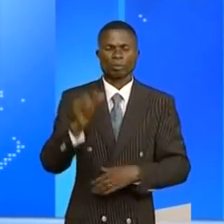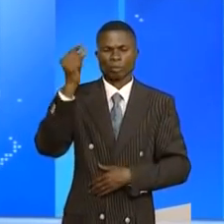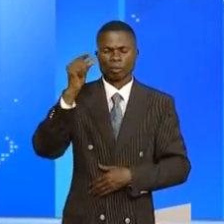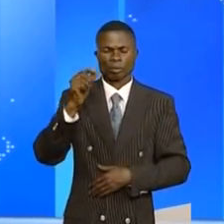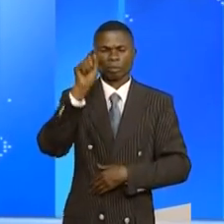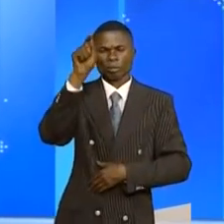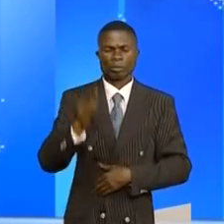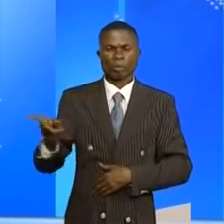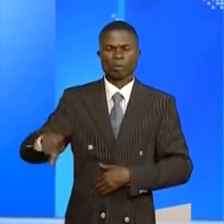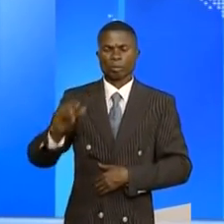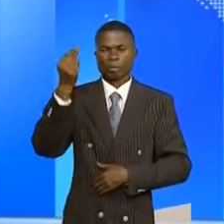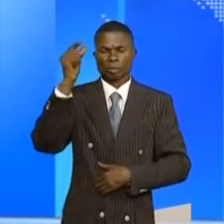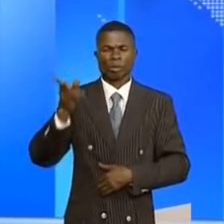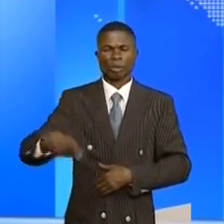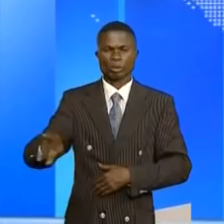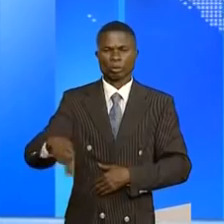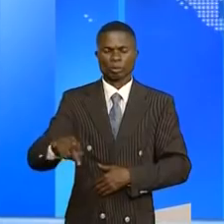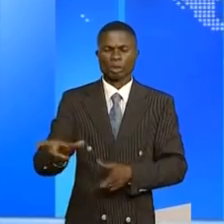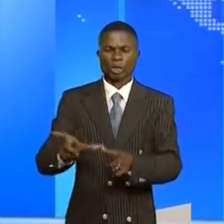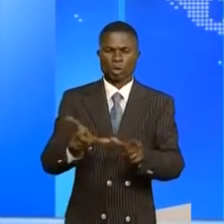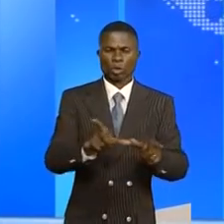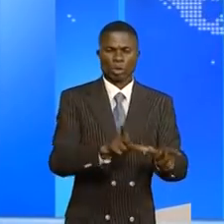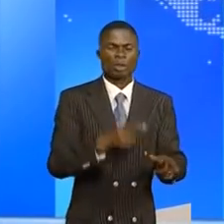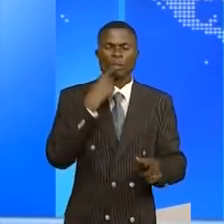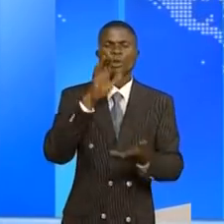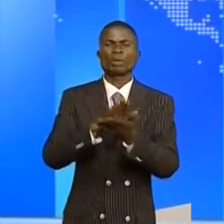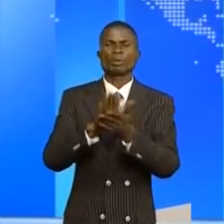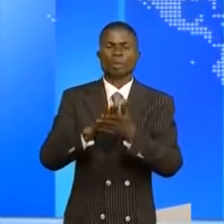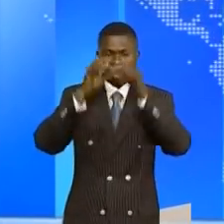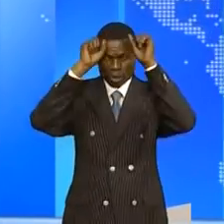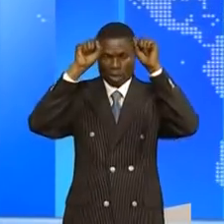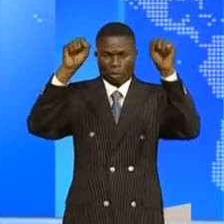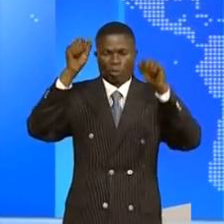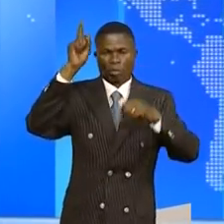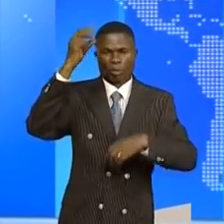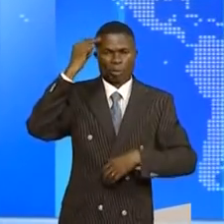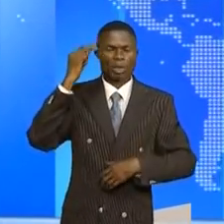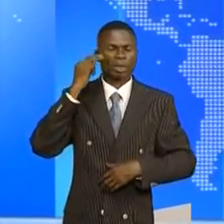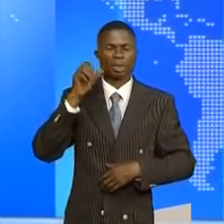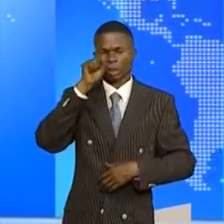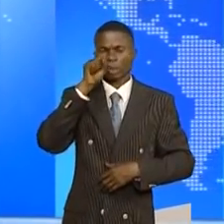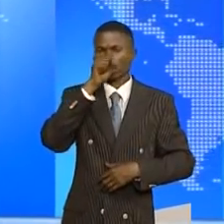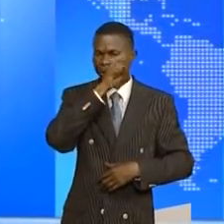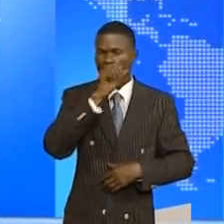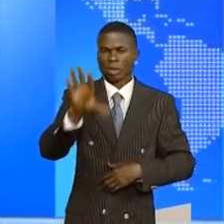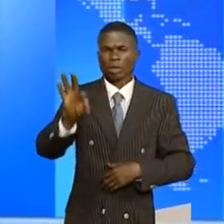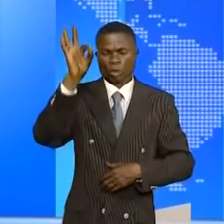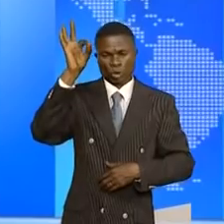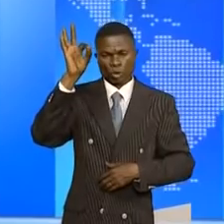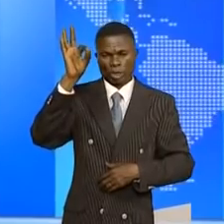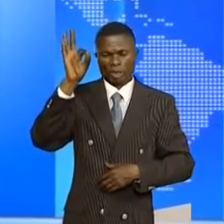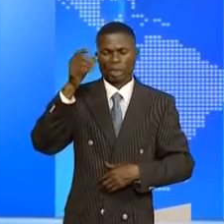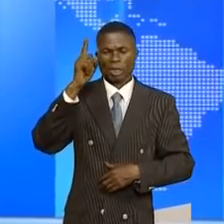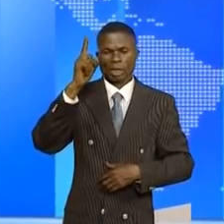division provinciale des mines de la province du Lualaba remercie le chef du gouvernement Jean-Michel Samalou-Condé pour avoir jeté son